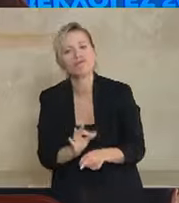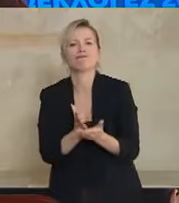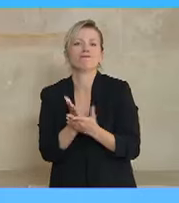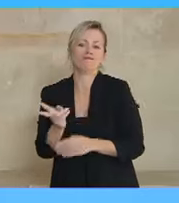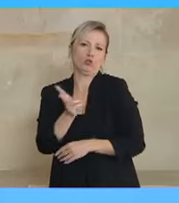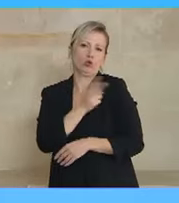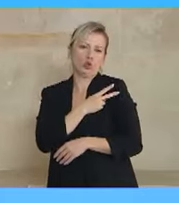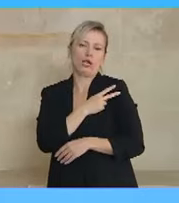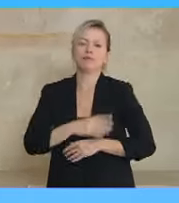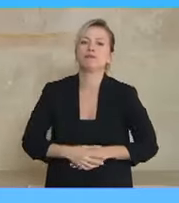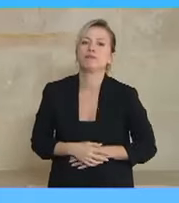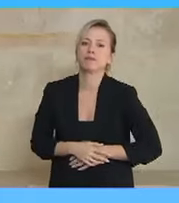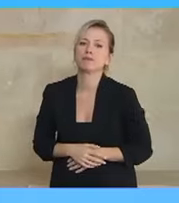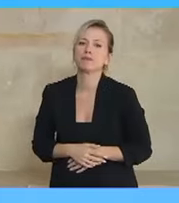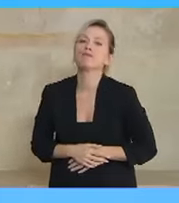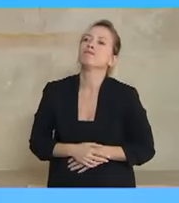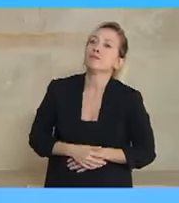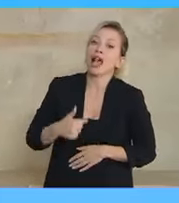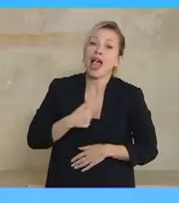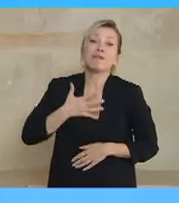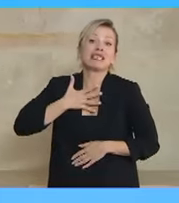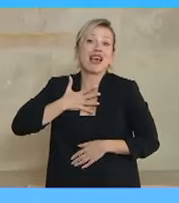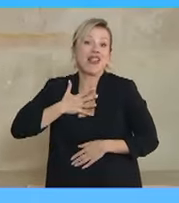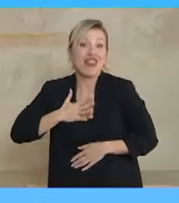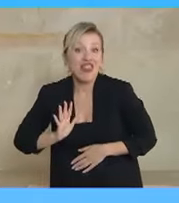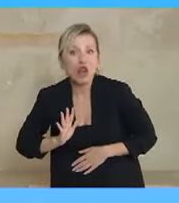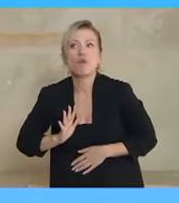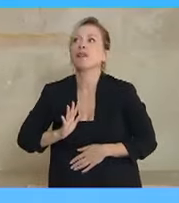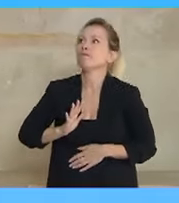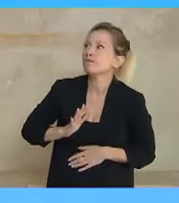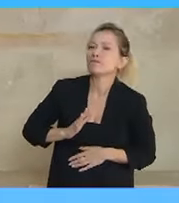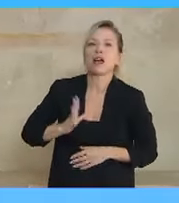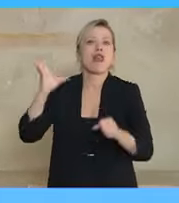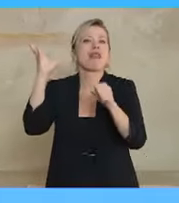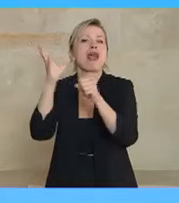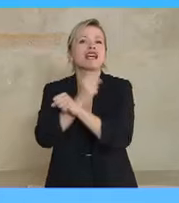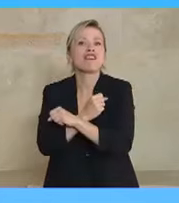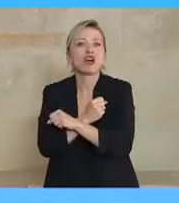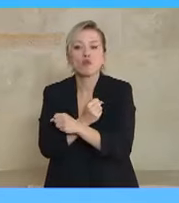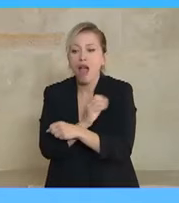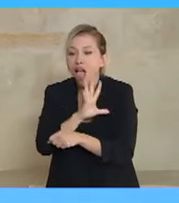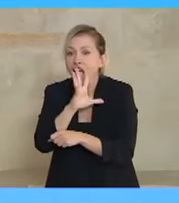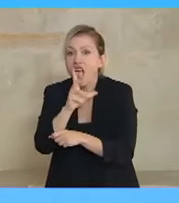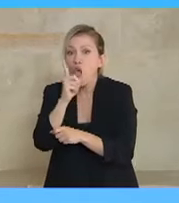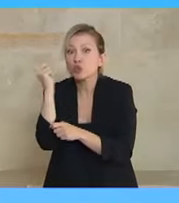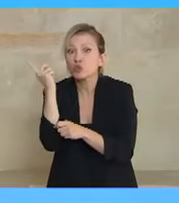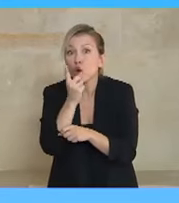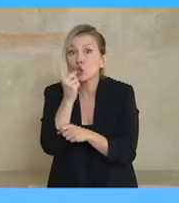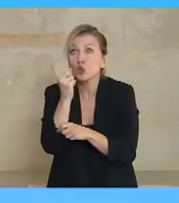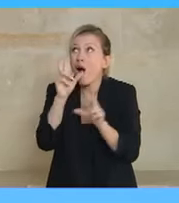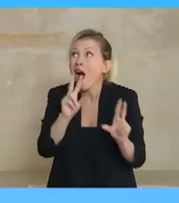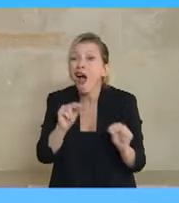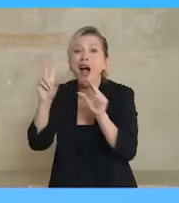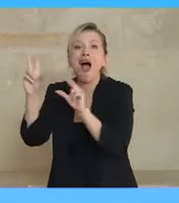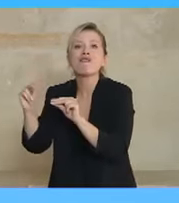συγκεκριμένους πορσοτικούς στόχους να φτάσουμε στον ευρωπαϊκό μέσο όρος τετραετία ως προς το χρόνο απόδοσής της. Και ο νέος